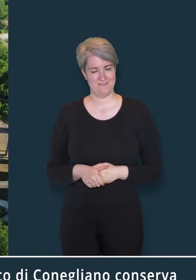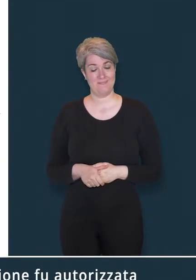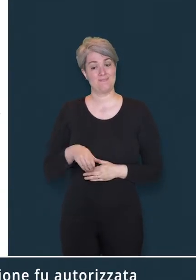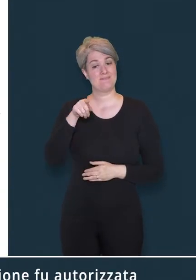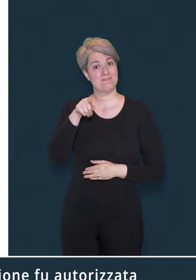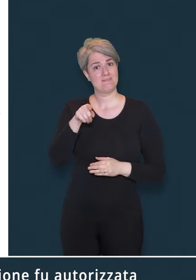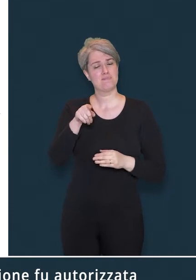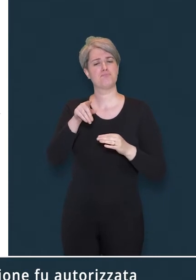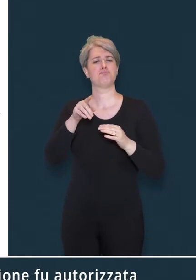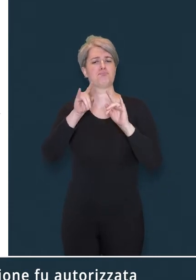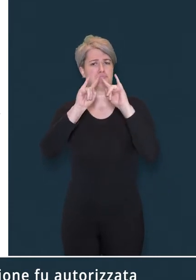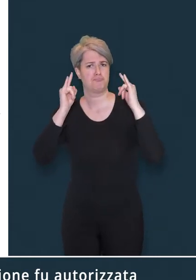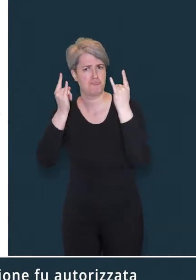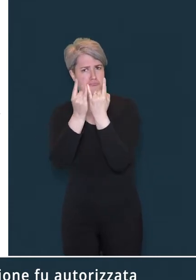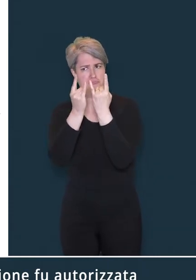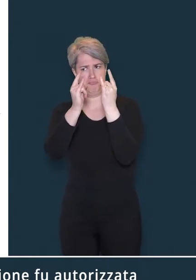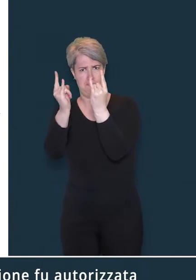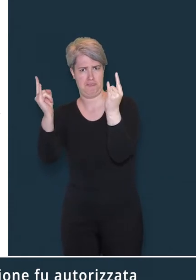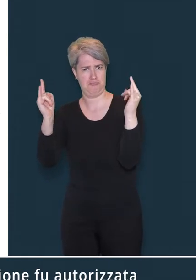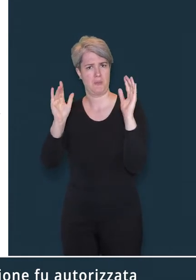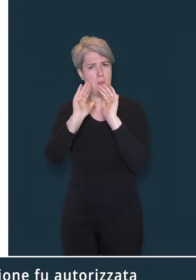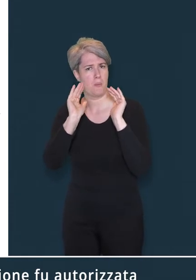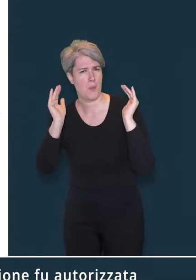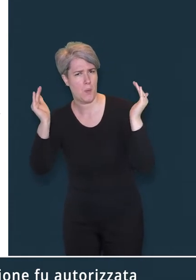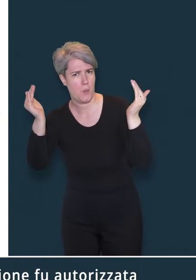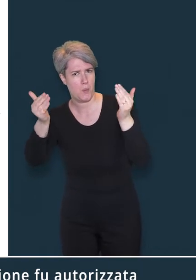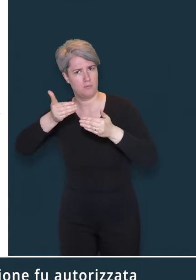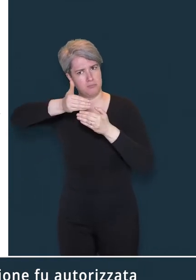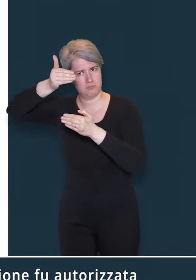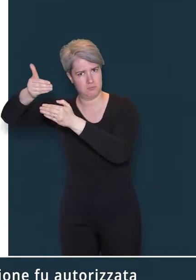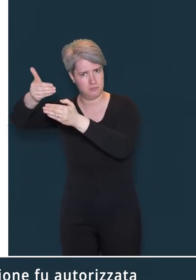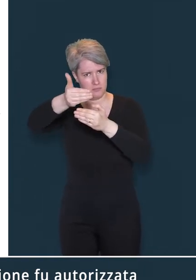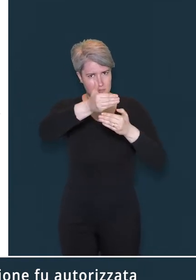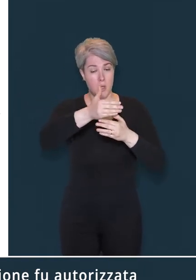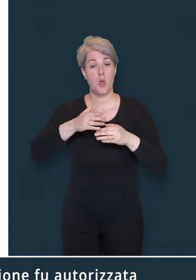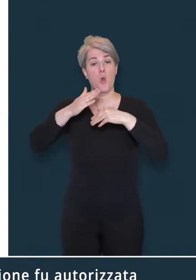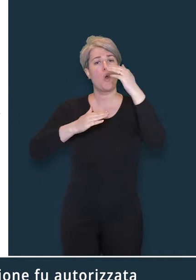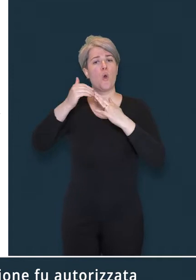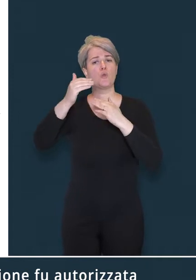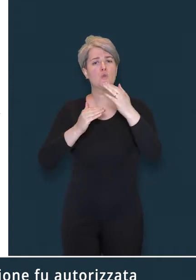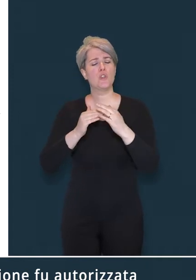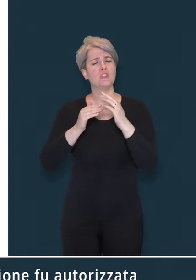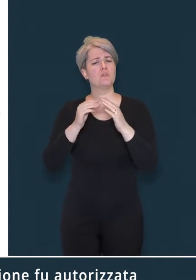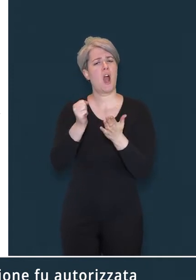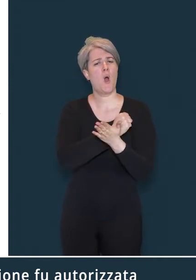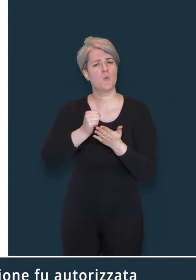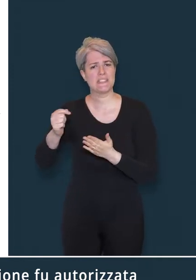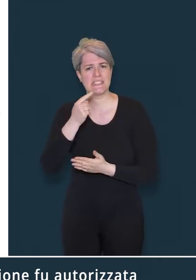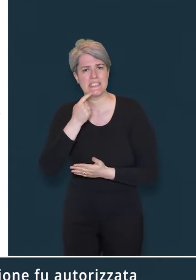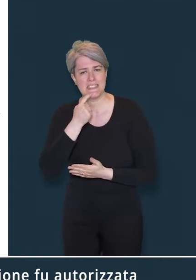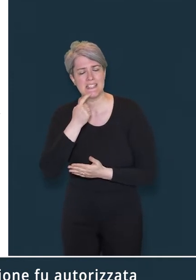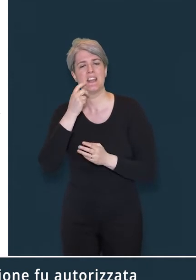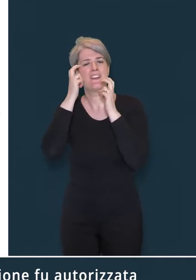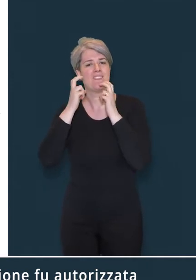Le opere di fortificazione, la cui costruzione fu autorizzata dal Vescovo di Belluno